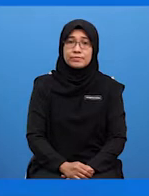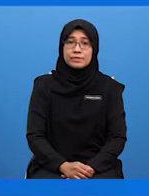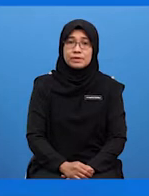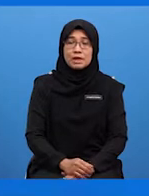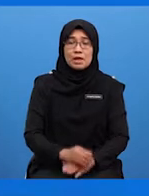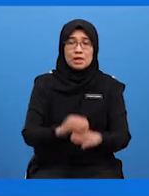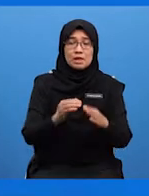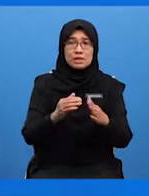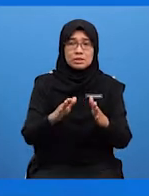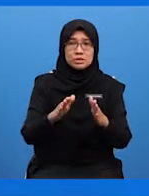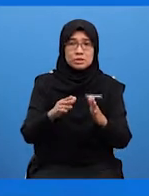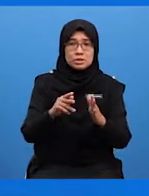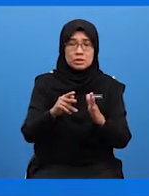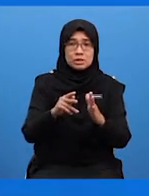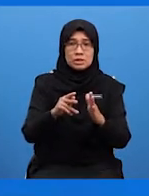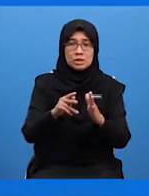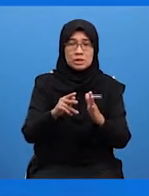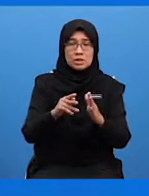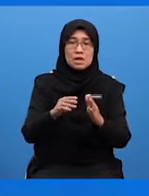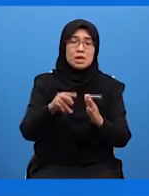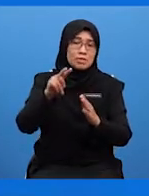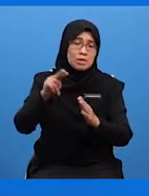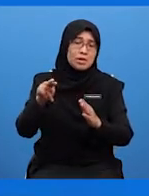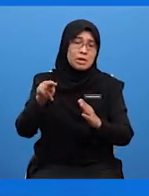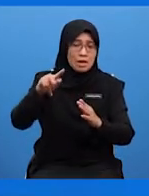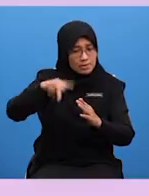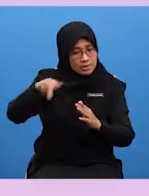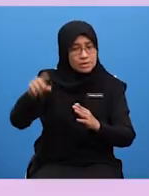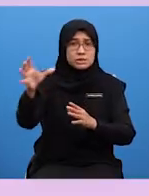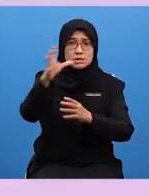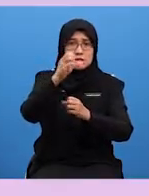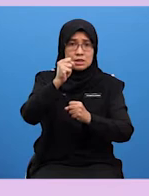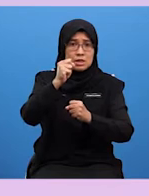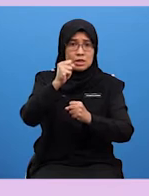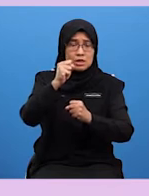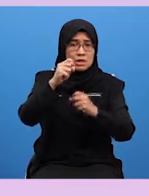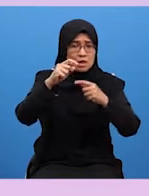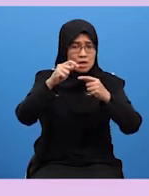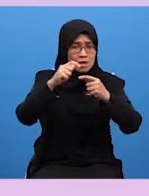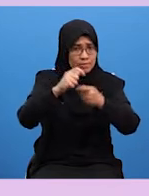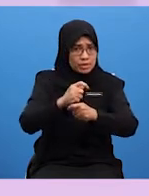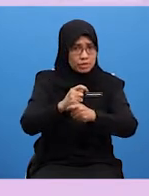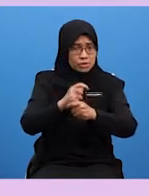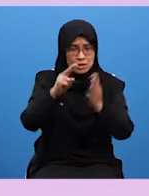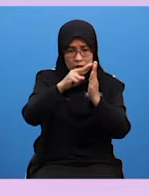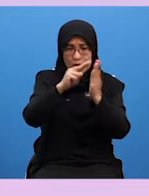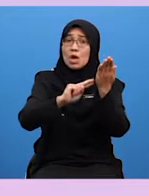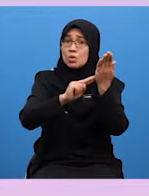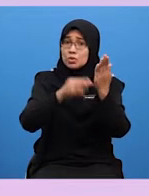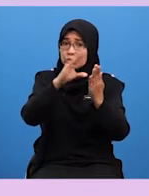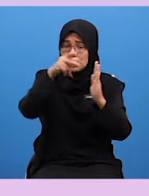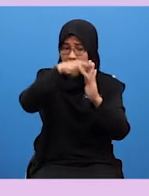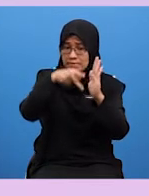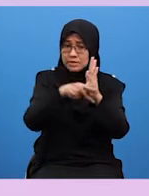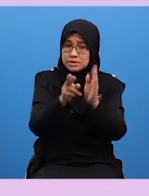penentuan pendekatan aspek formal ini Pelajar dapat menentukan unsur dan prinsip rekaan yang bersesuaian